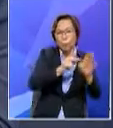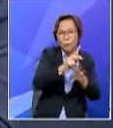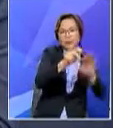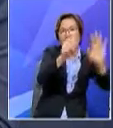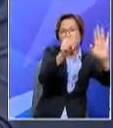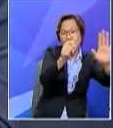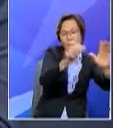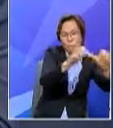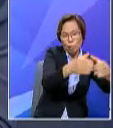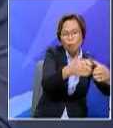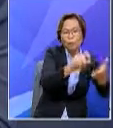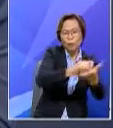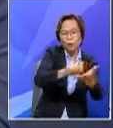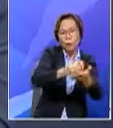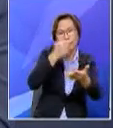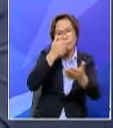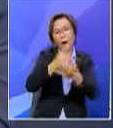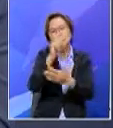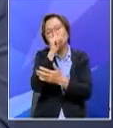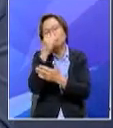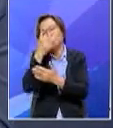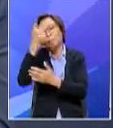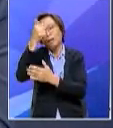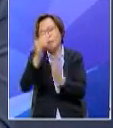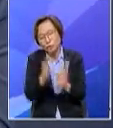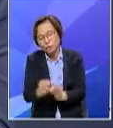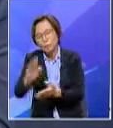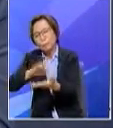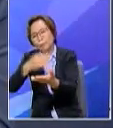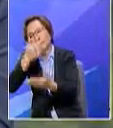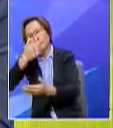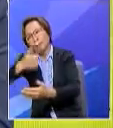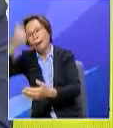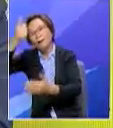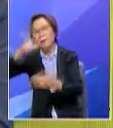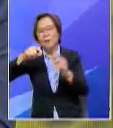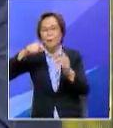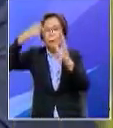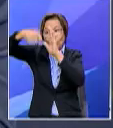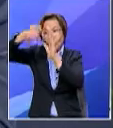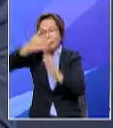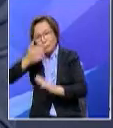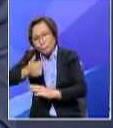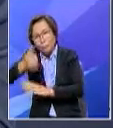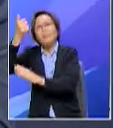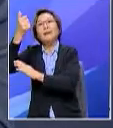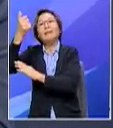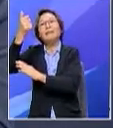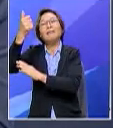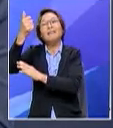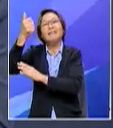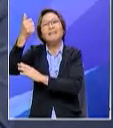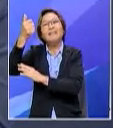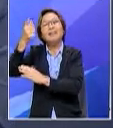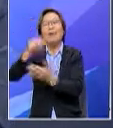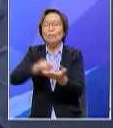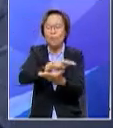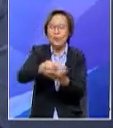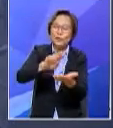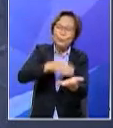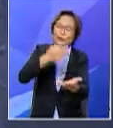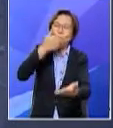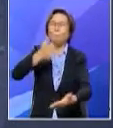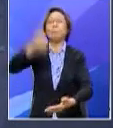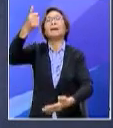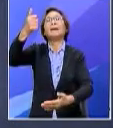kategori iaitu lirik terbaik lagu terbaik susunan muzik terbaik rakaman terbaik video muzik